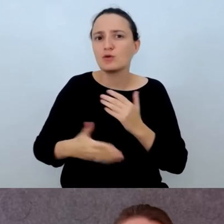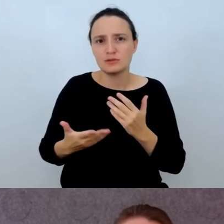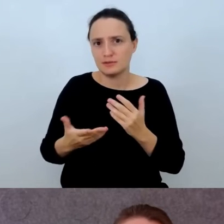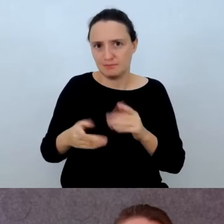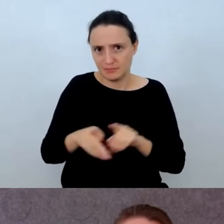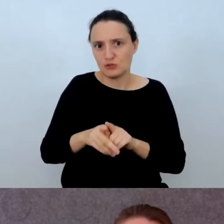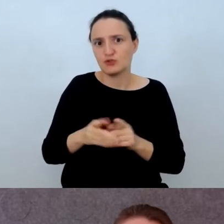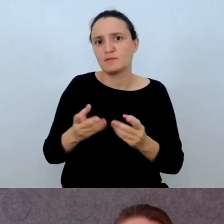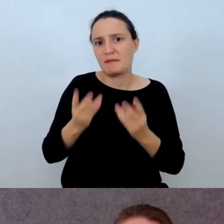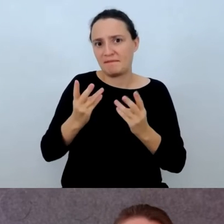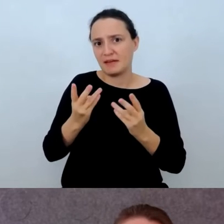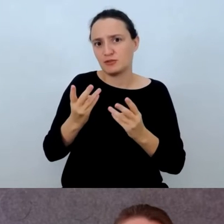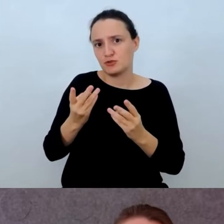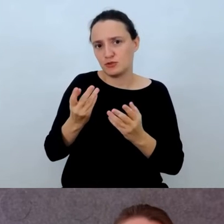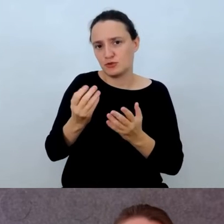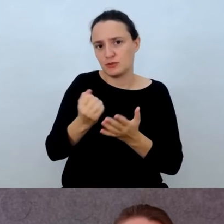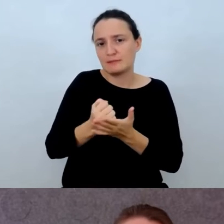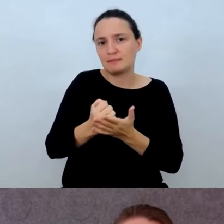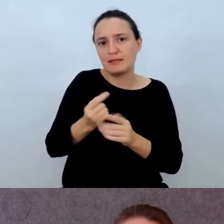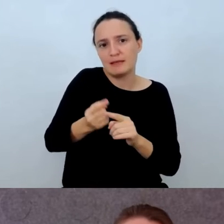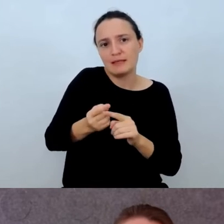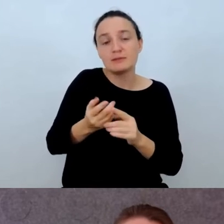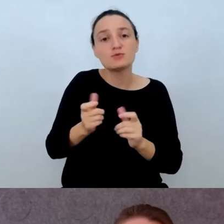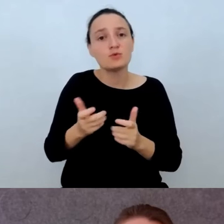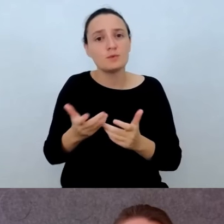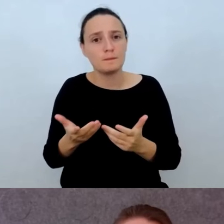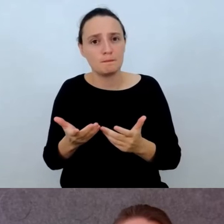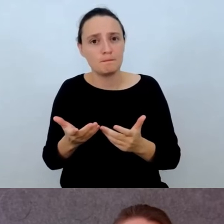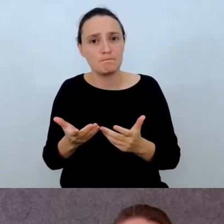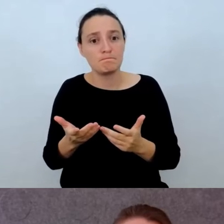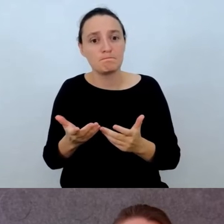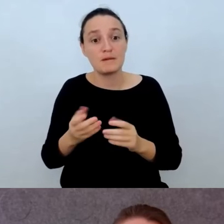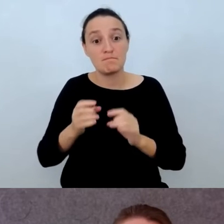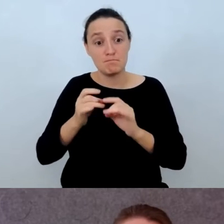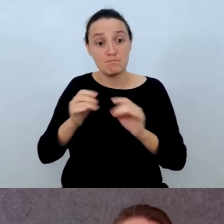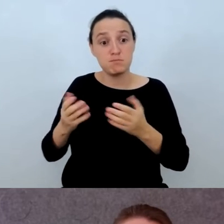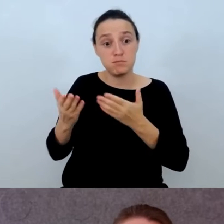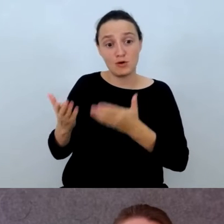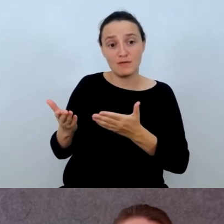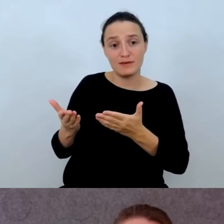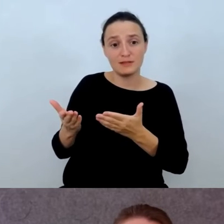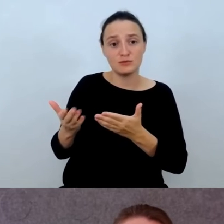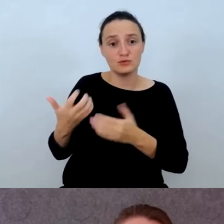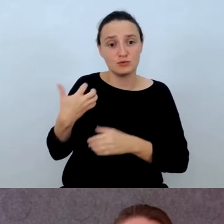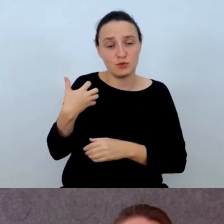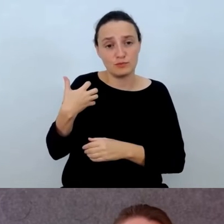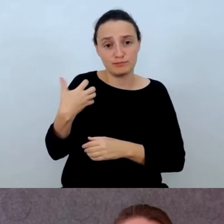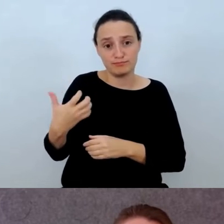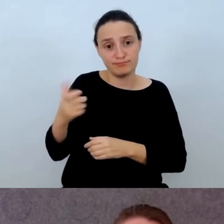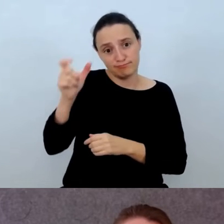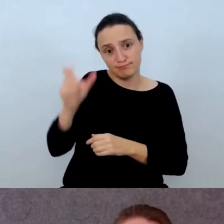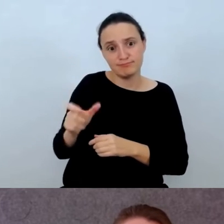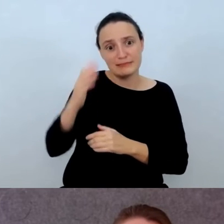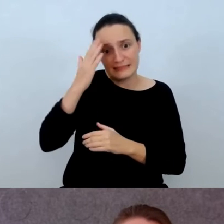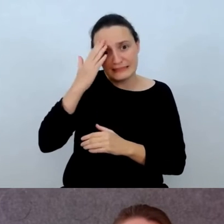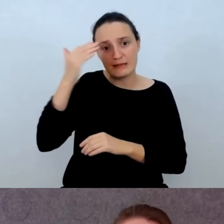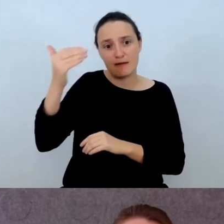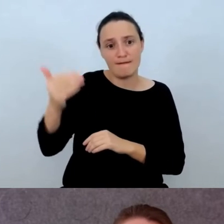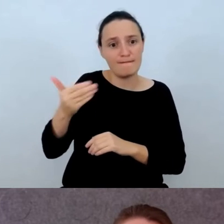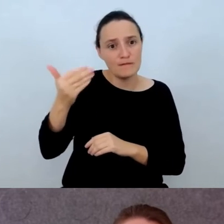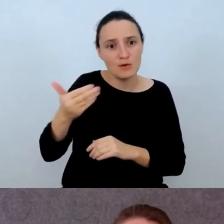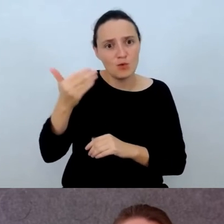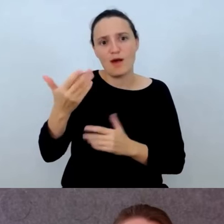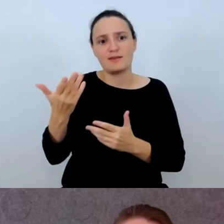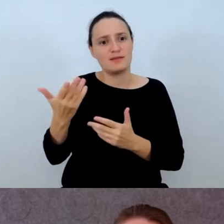Mianowicie profesor Fizelius jest znaną wykładowczynią na licznych